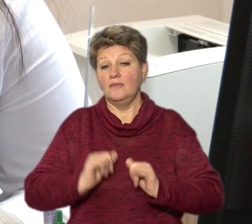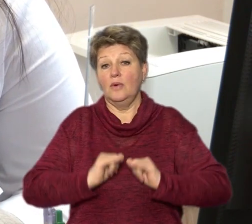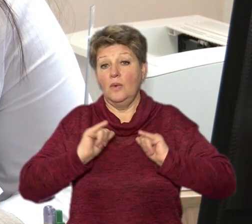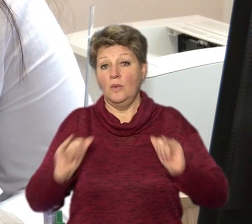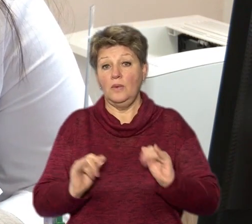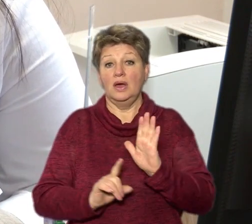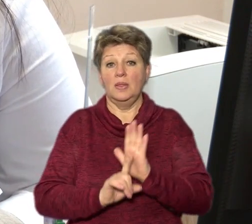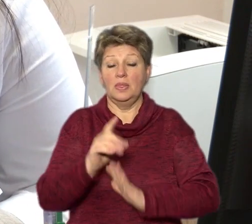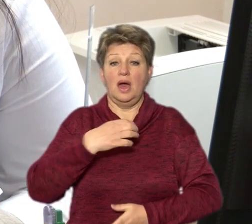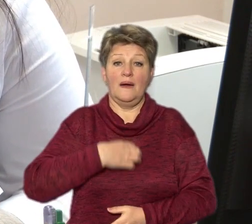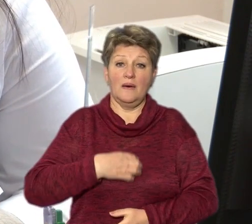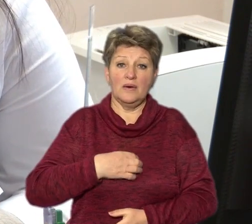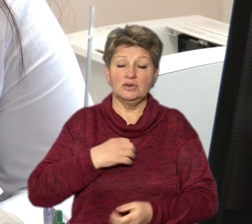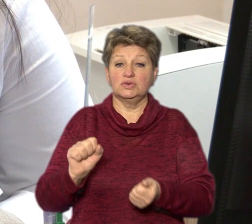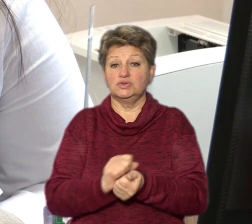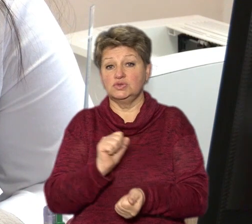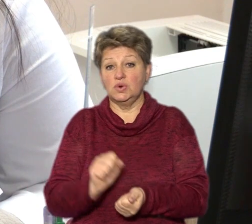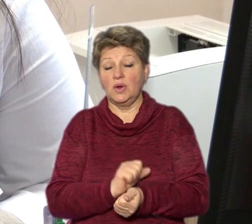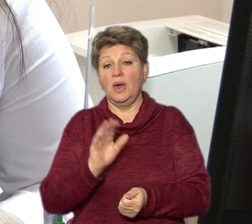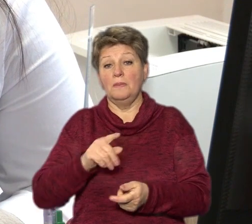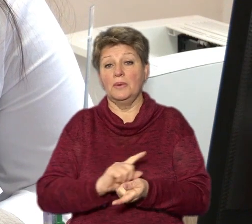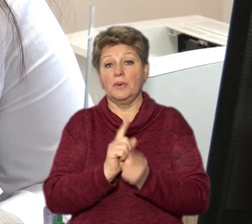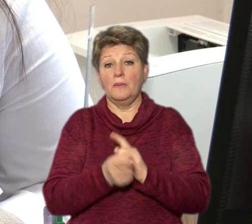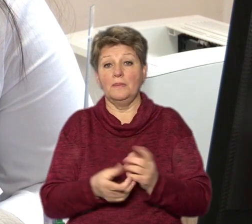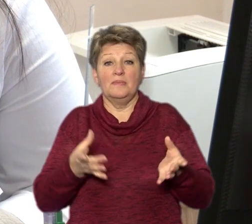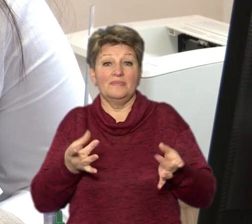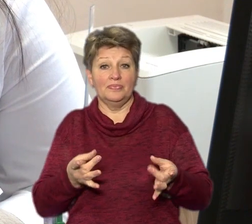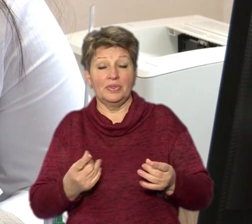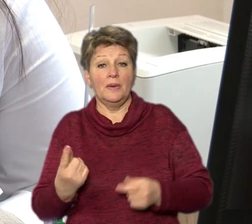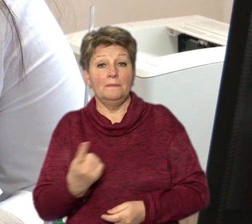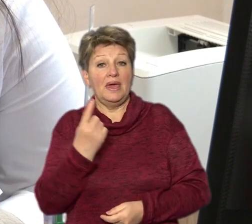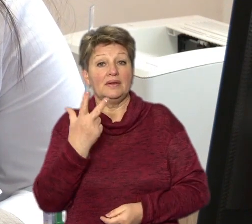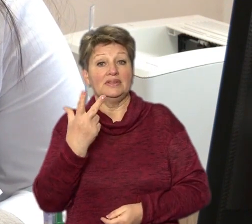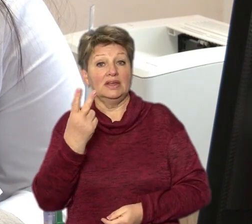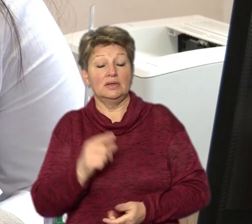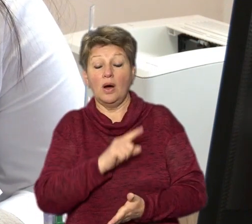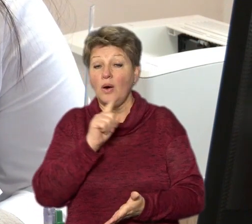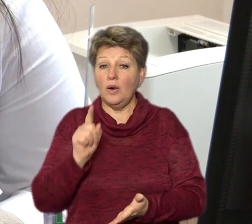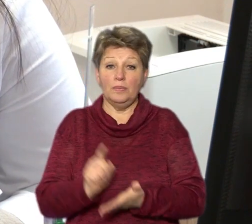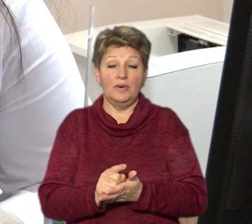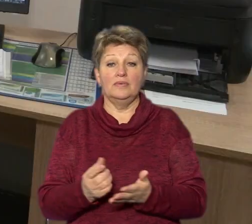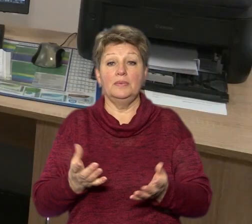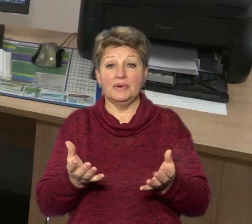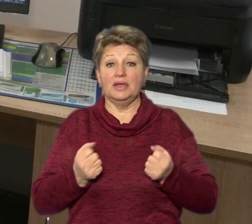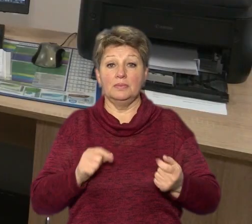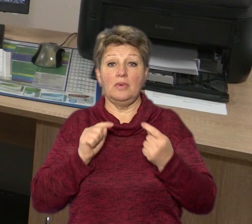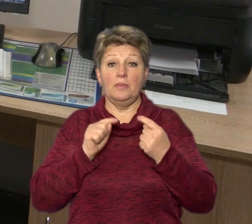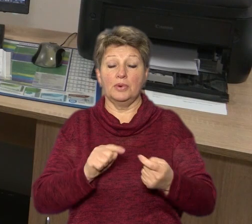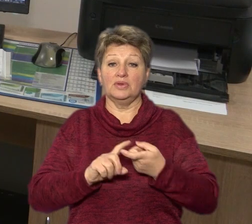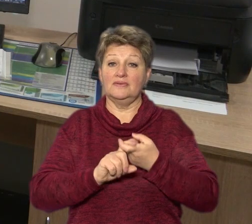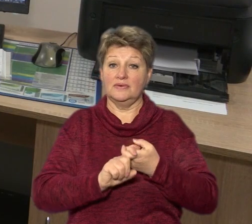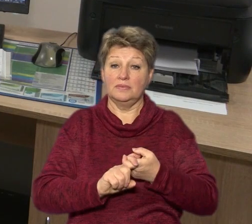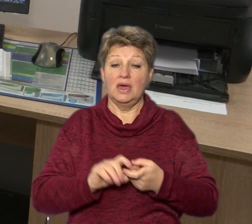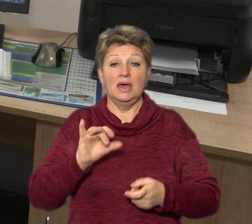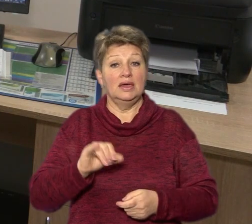починаються кашлі, сухі, потім вже вологі переходять. Потрібно в перші три дні обов'язково починати приймати противовірусні. І не відкладати